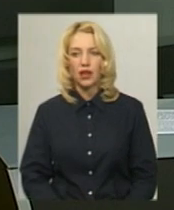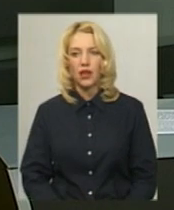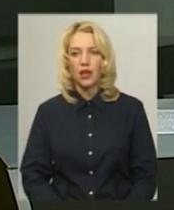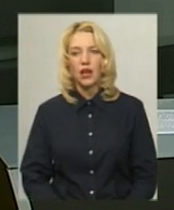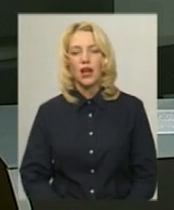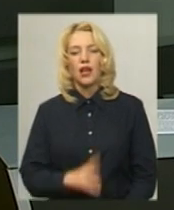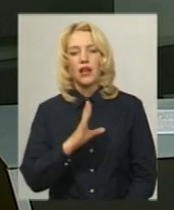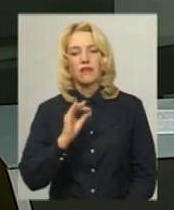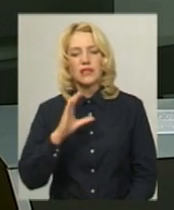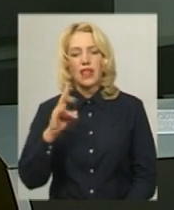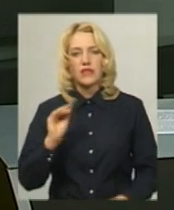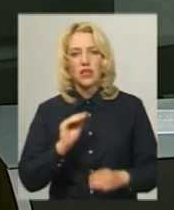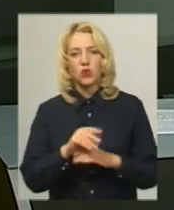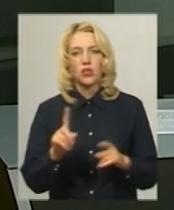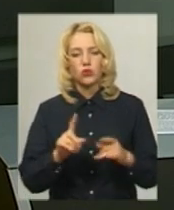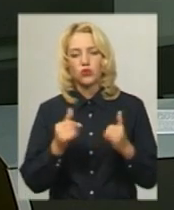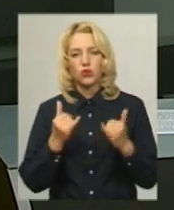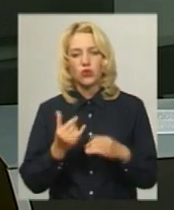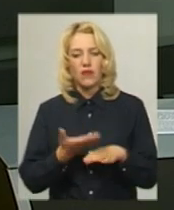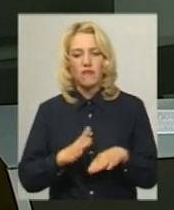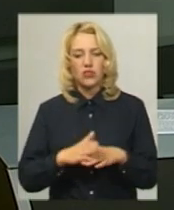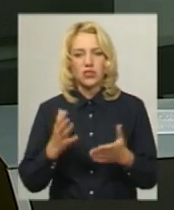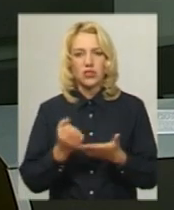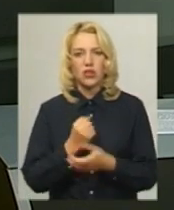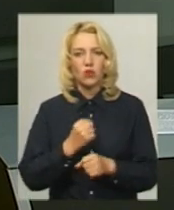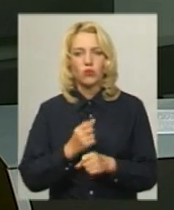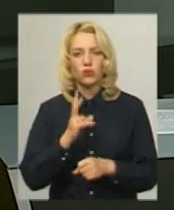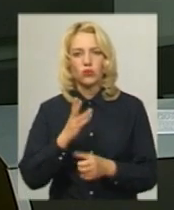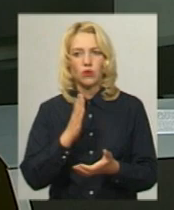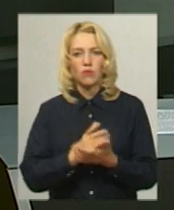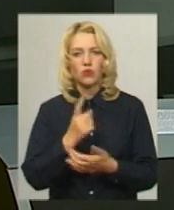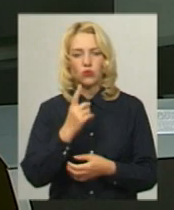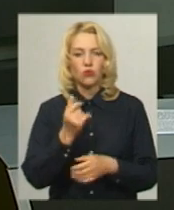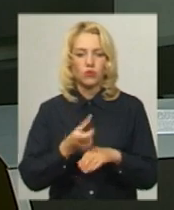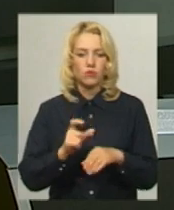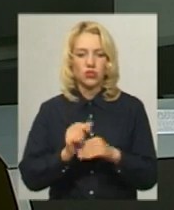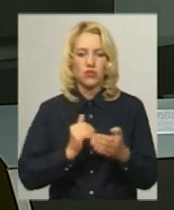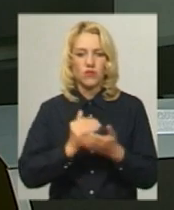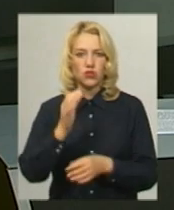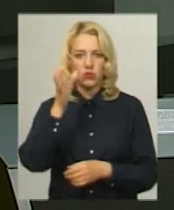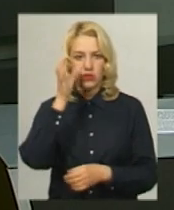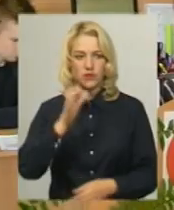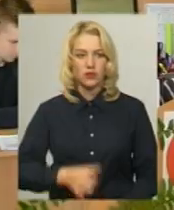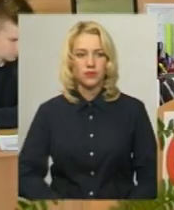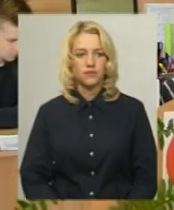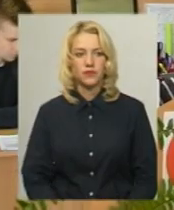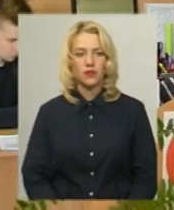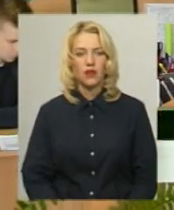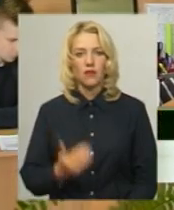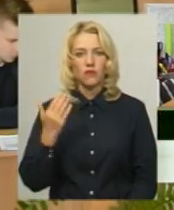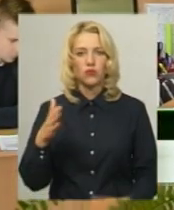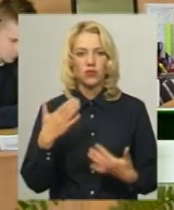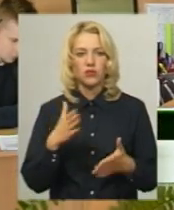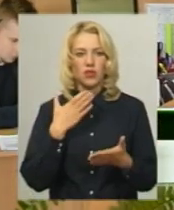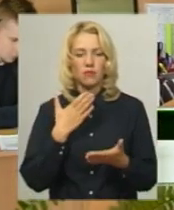Олена Квасневська додає, що сьогодні важче знайти роботу людям, котрі мають одну і більше вищих освіт. Вони вже мають